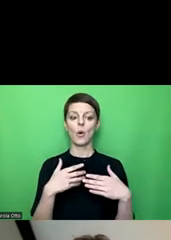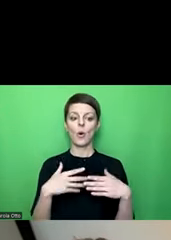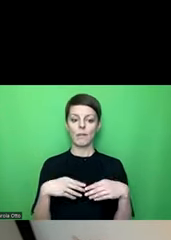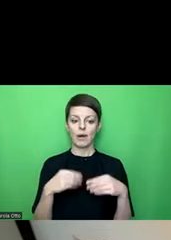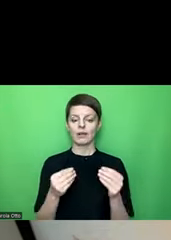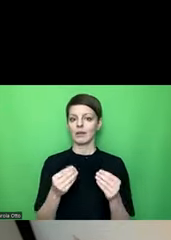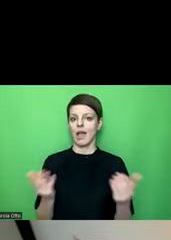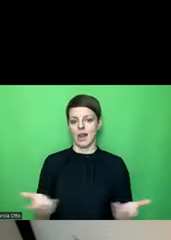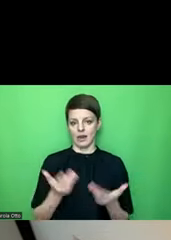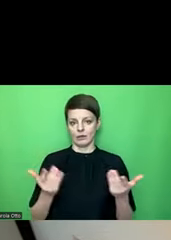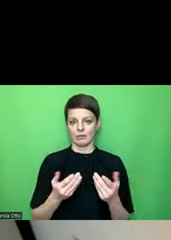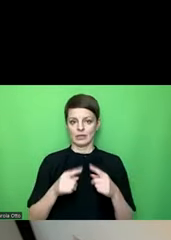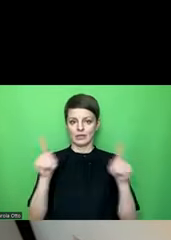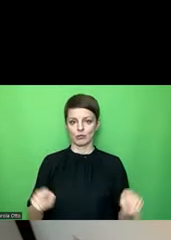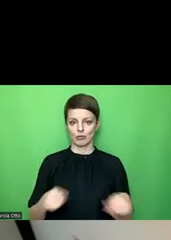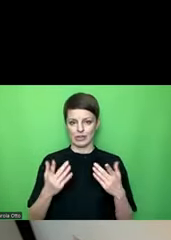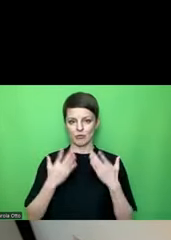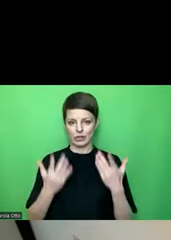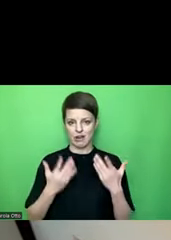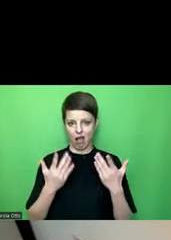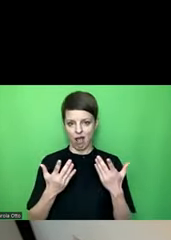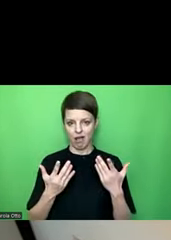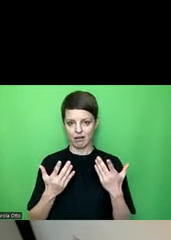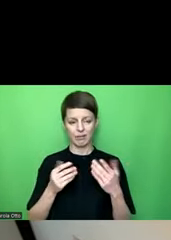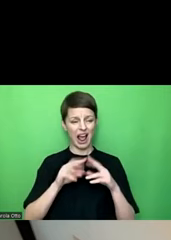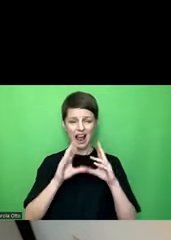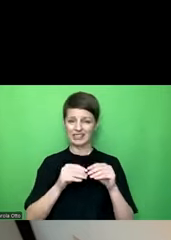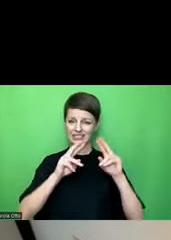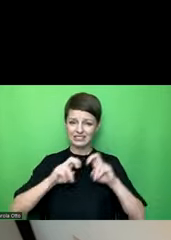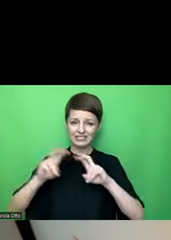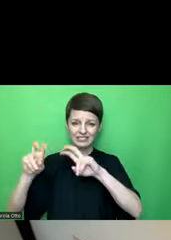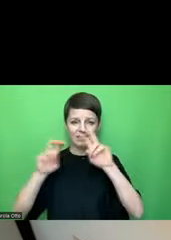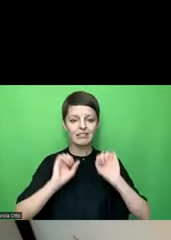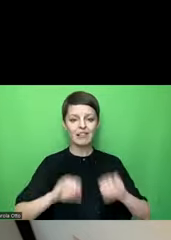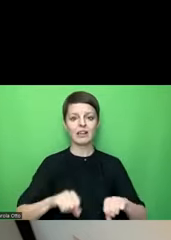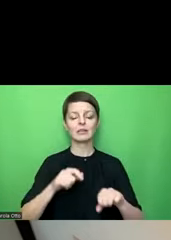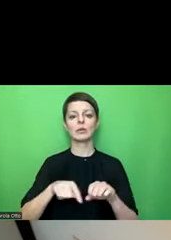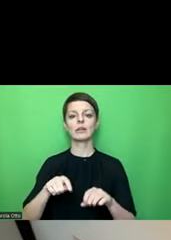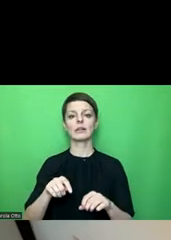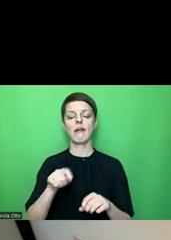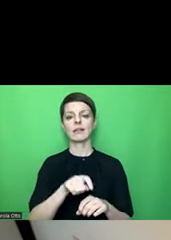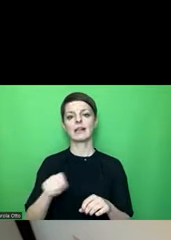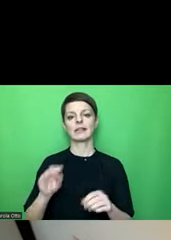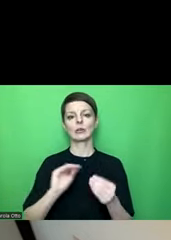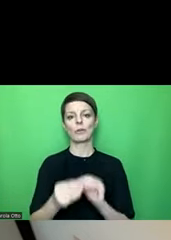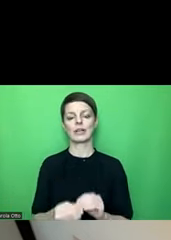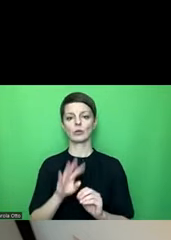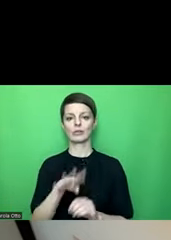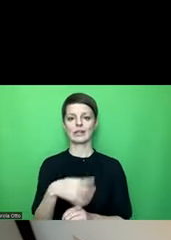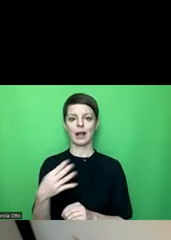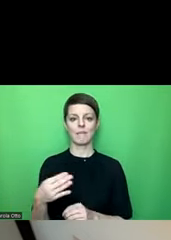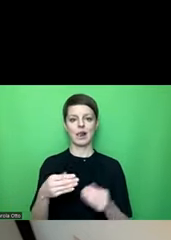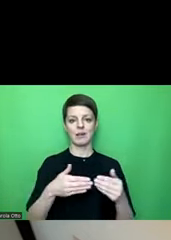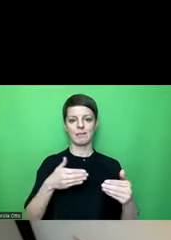sehen, wie das funktioniert mit dem Screenreader. Man kann alles erkunden, man kann auch über Tastenkombinationen zwischen den Tabellenblättern